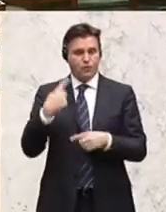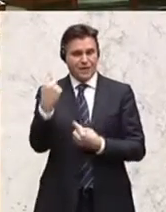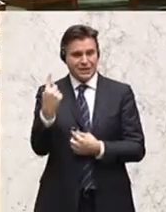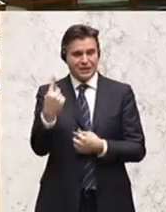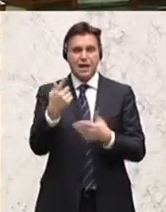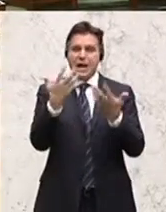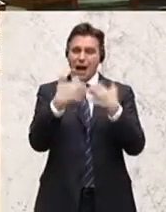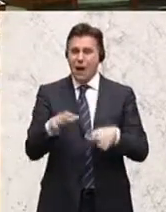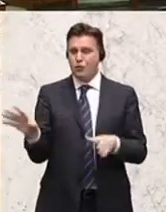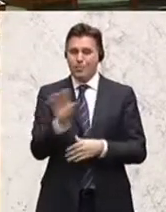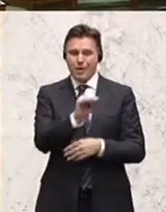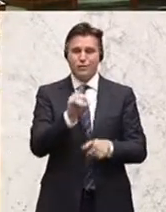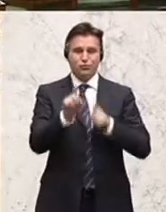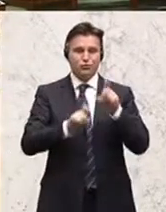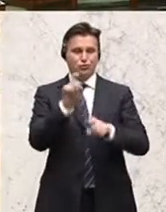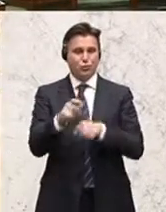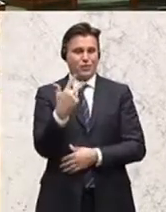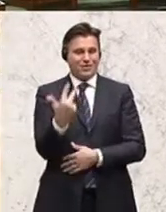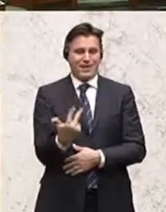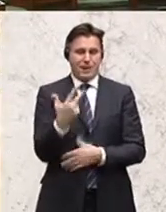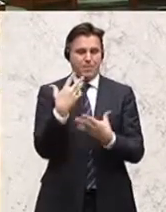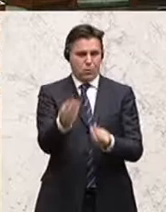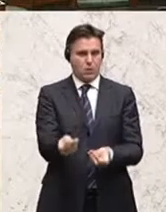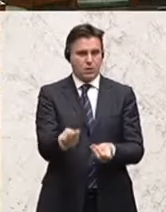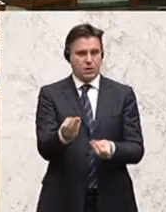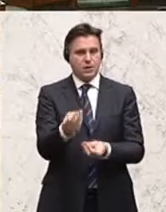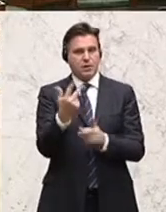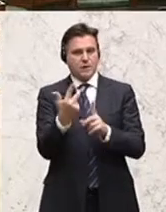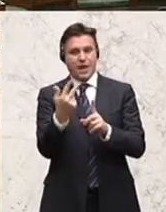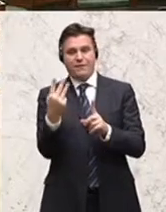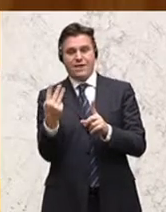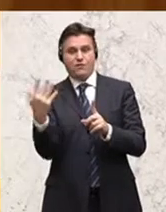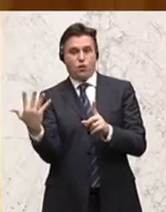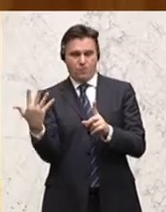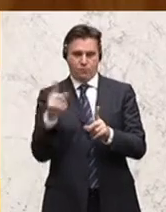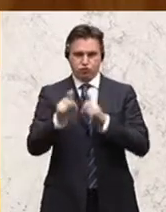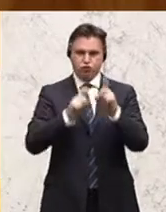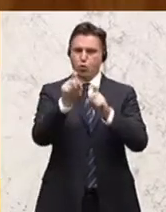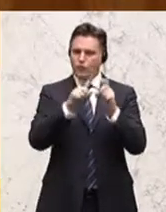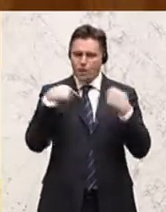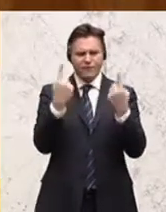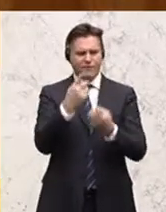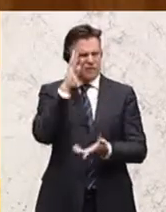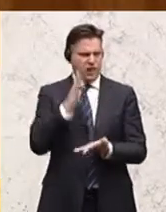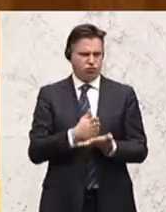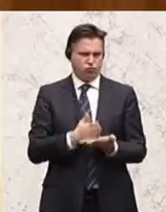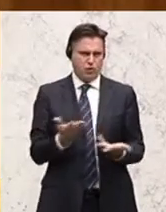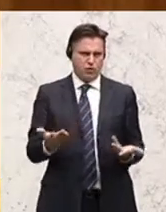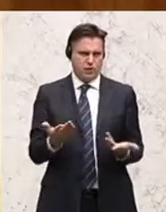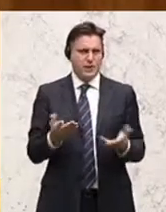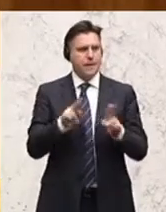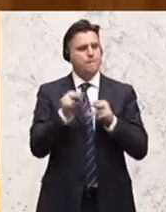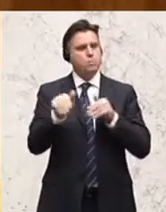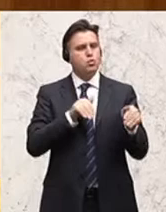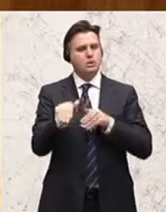automatisch in der Stufe drei eingestuft werden, dass öfteren auch drei, vier, fünf eingestuft werden. Das wissen wir alle. Es hat auch unter einem